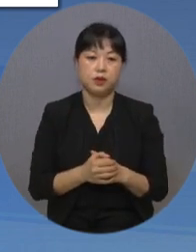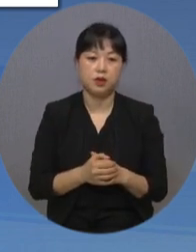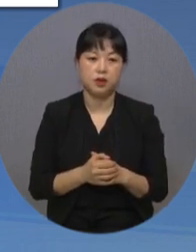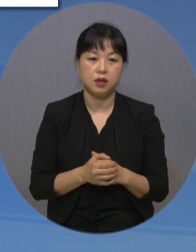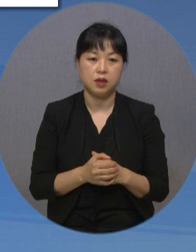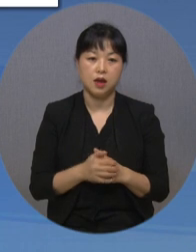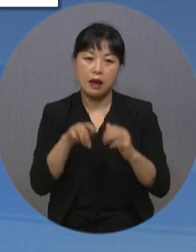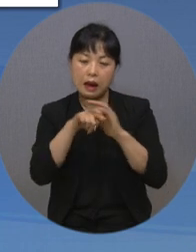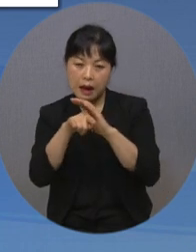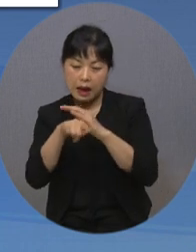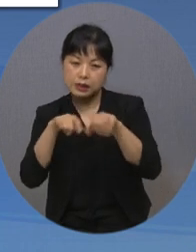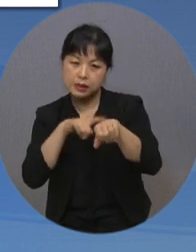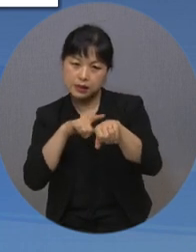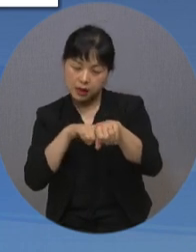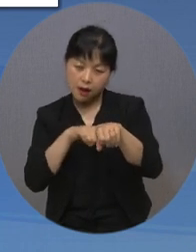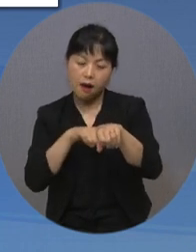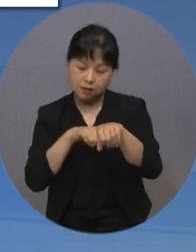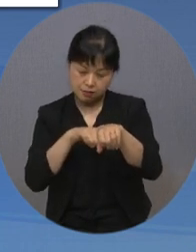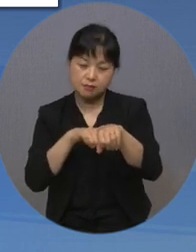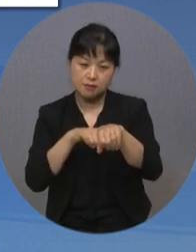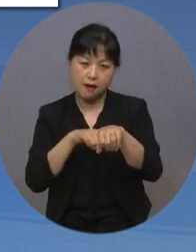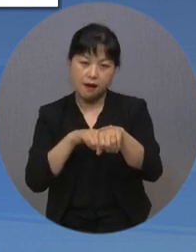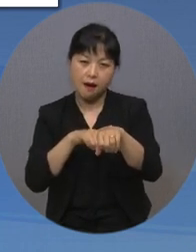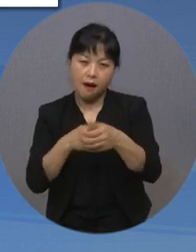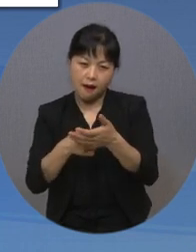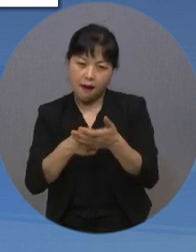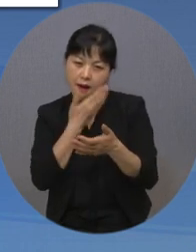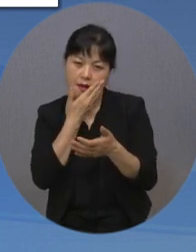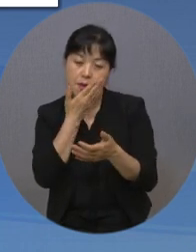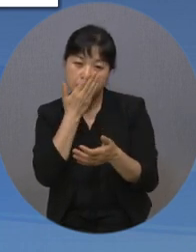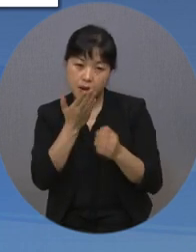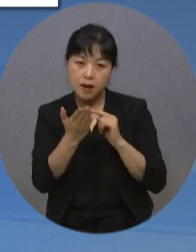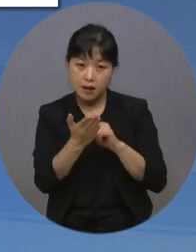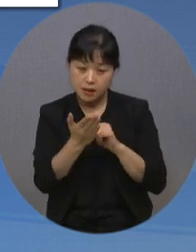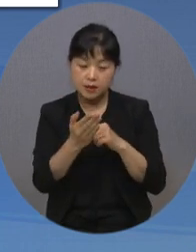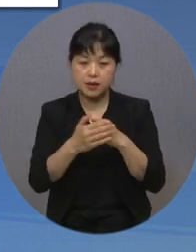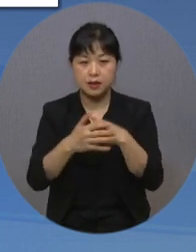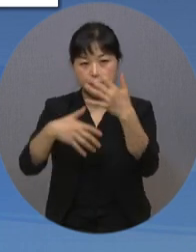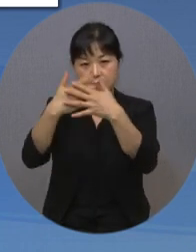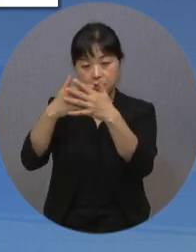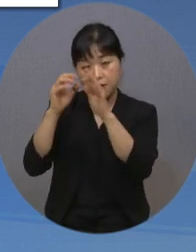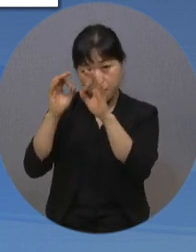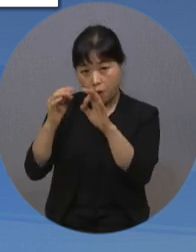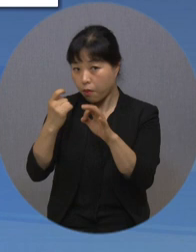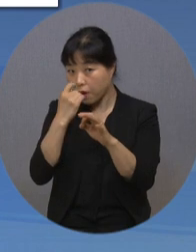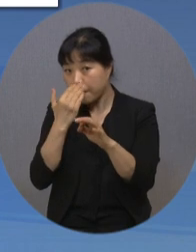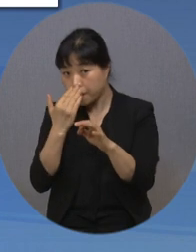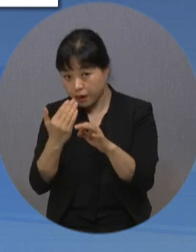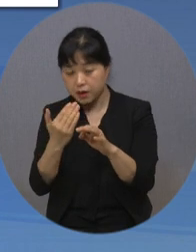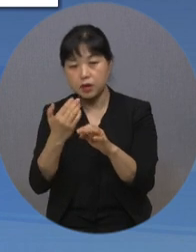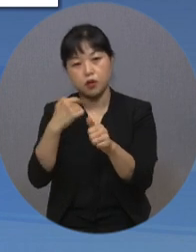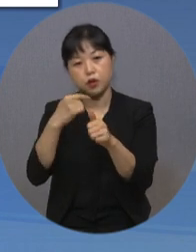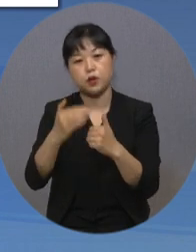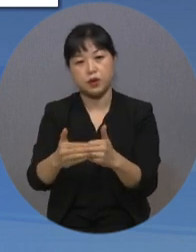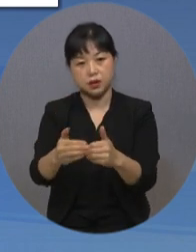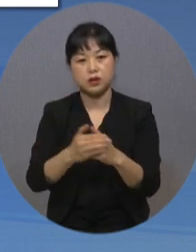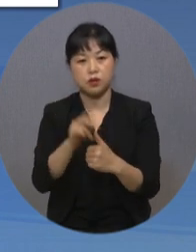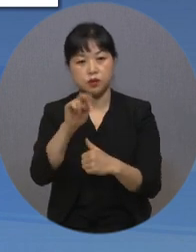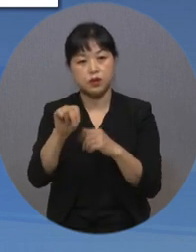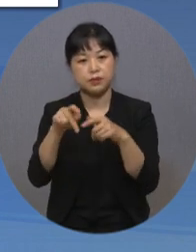최소화할 수 있는 e-러닝 방식을 활용해 누구나 쉽게 학습할 수 있는 교육과정으로 유엔